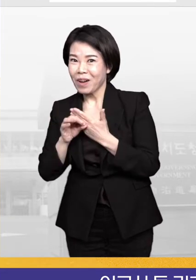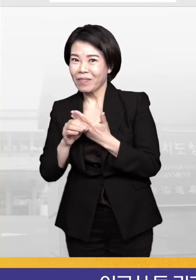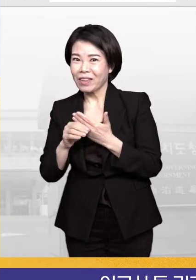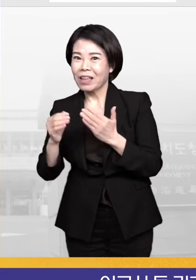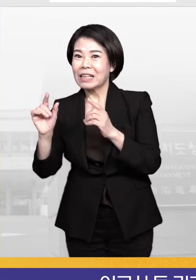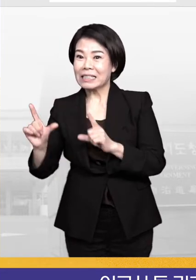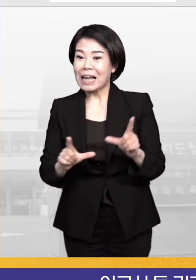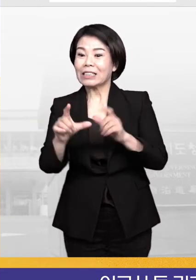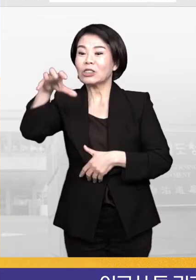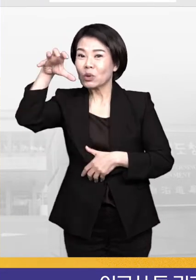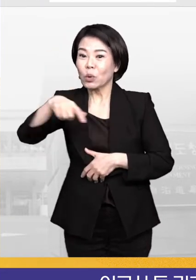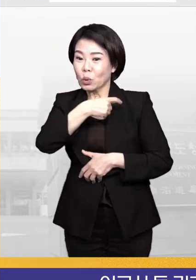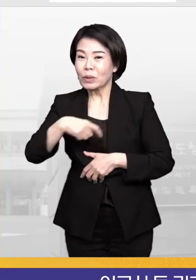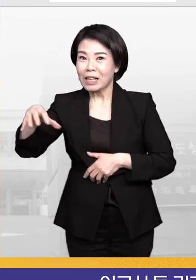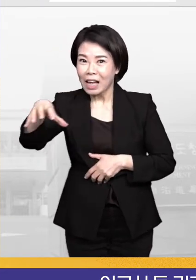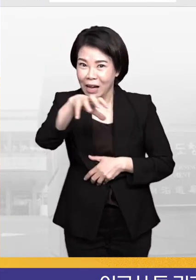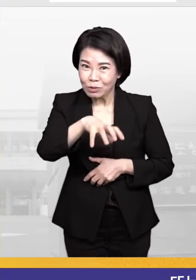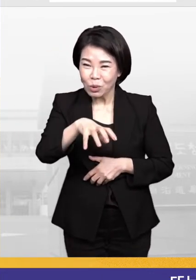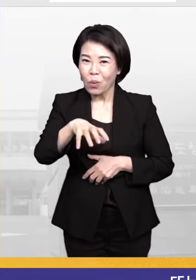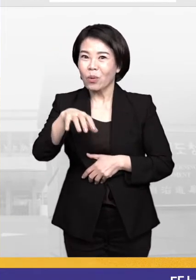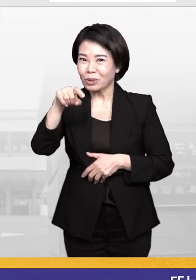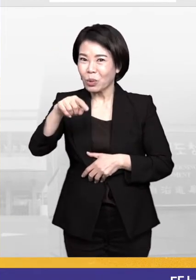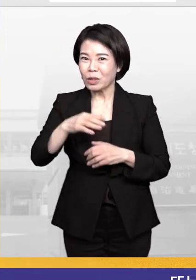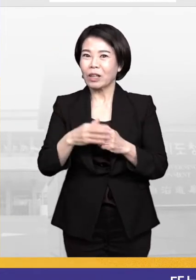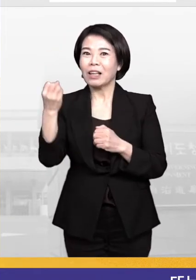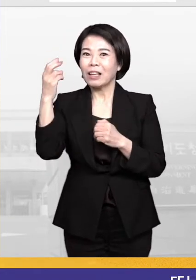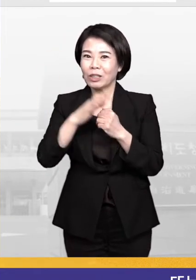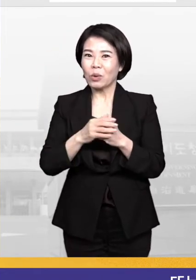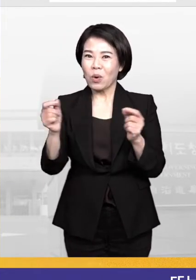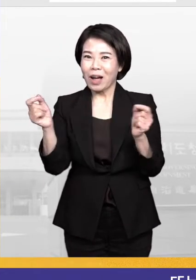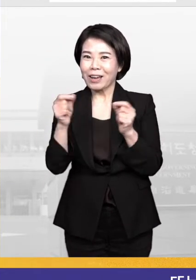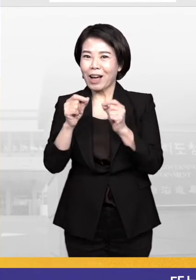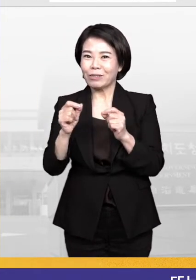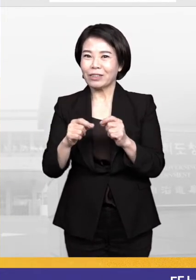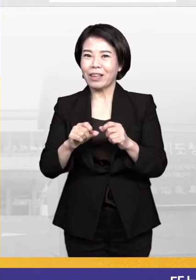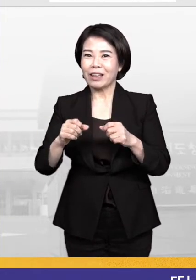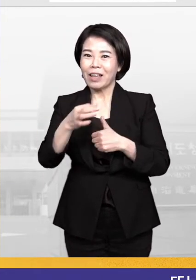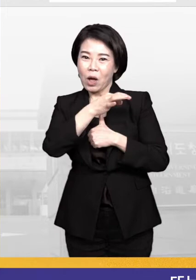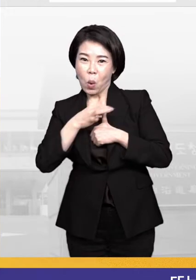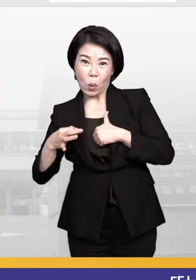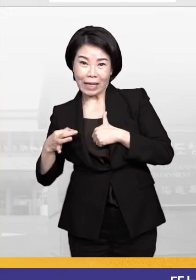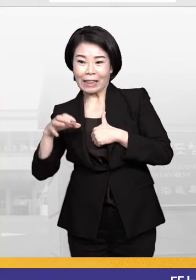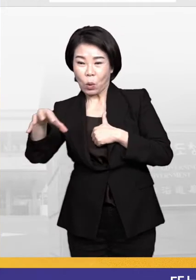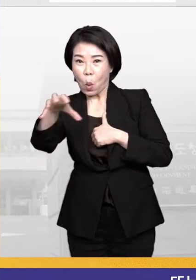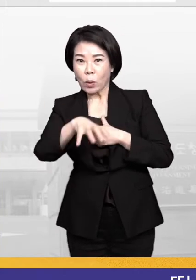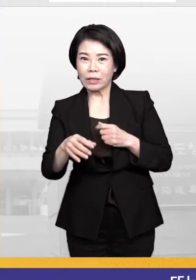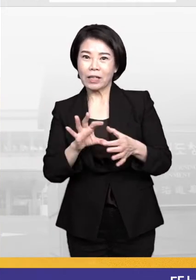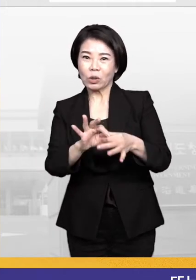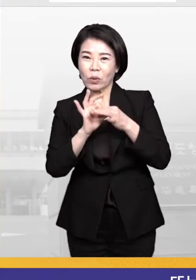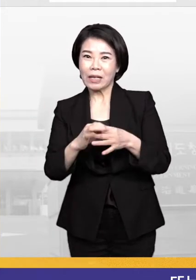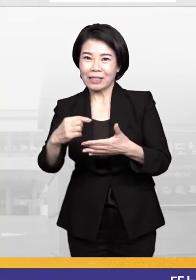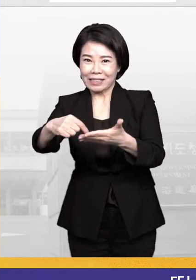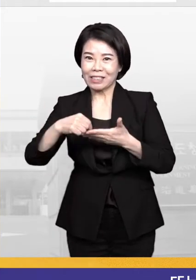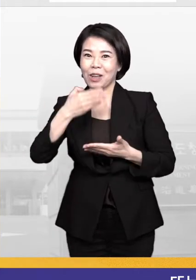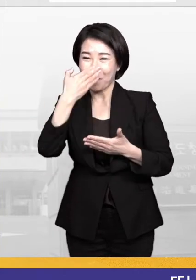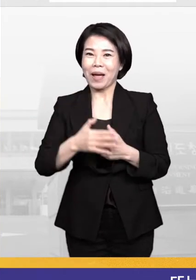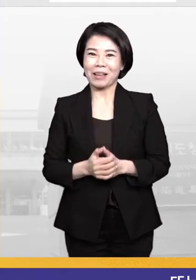관할 읍면사무소 및 동주민센터 또는 가까운 국민연금공단지사를 통해 신청하실 수 있습니다.